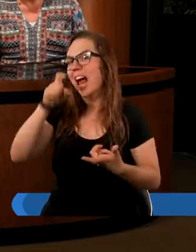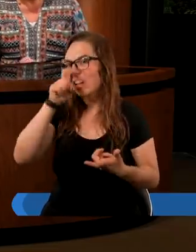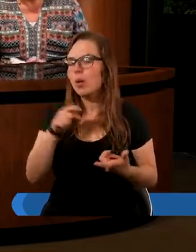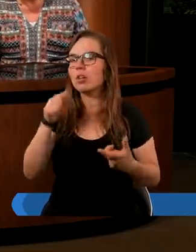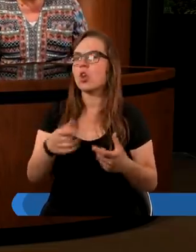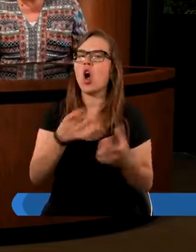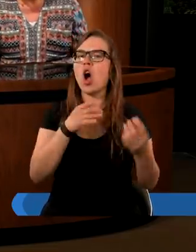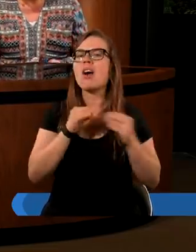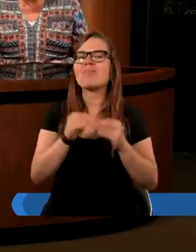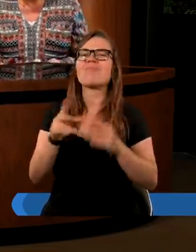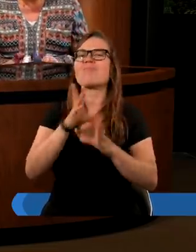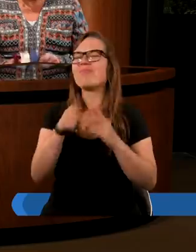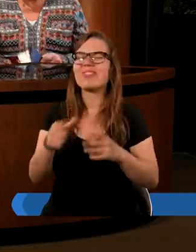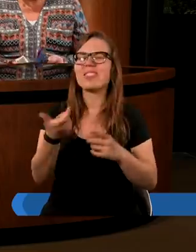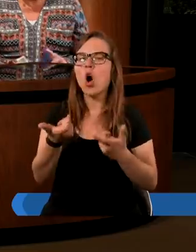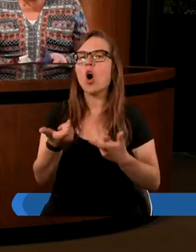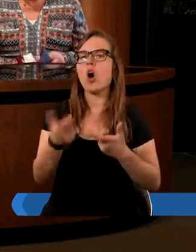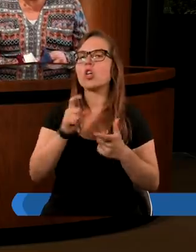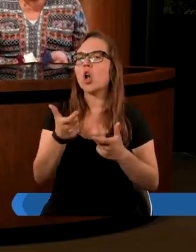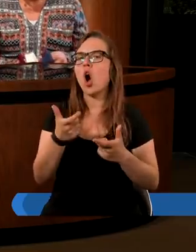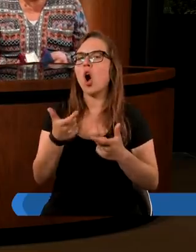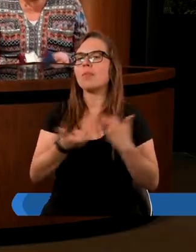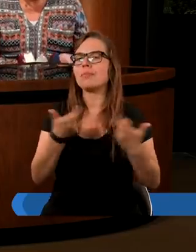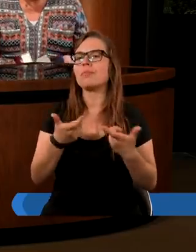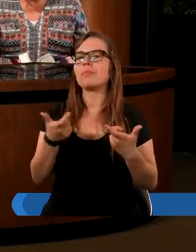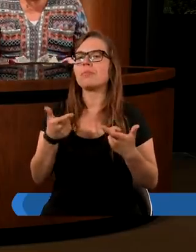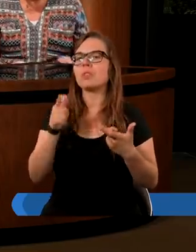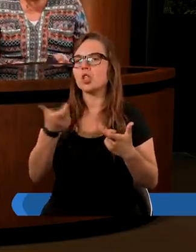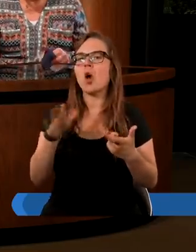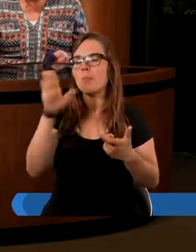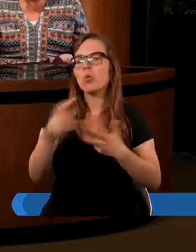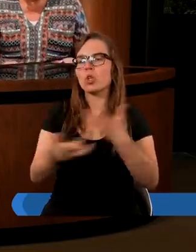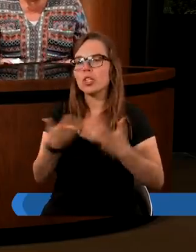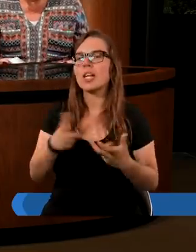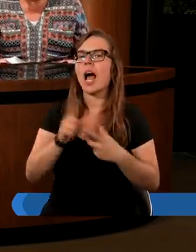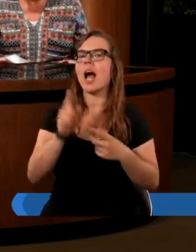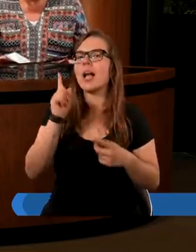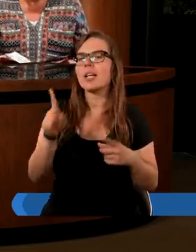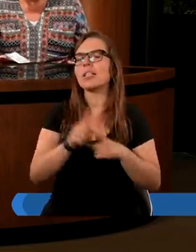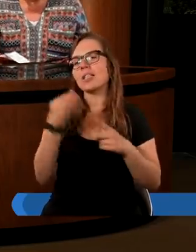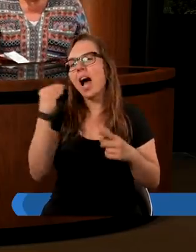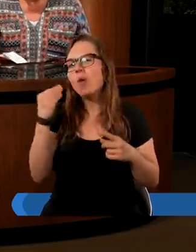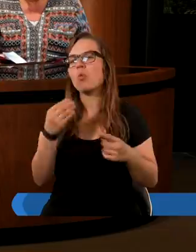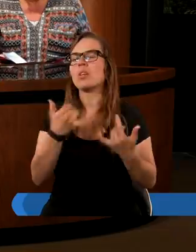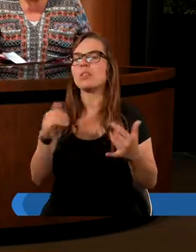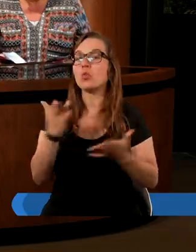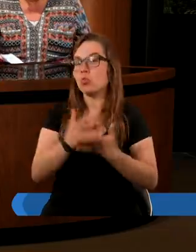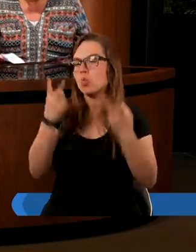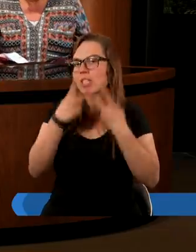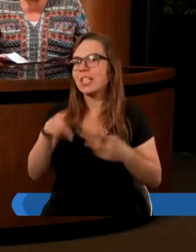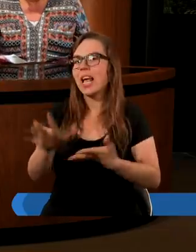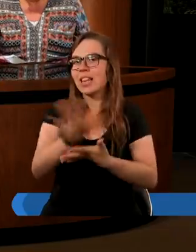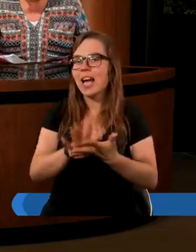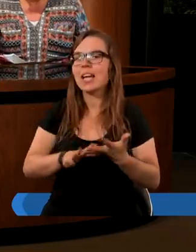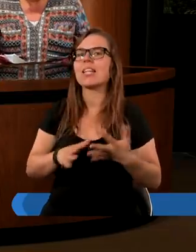podrabia wszystko to, co Bóg czyni. Już czytaliśmy te